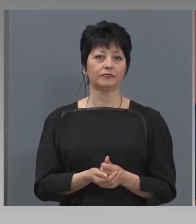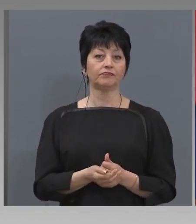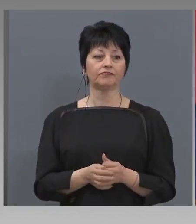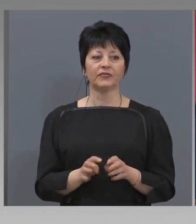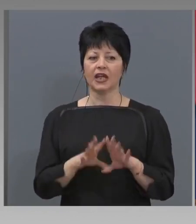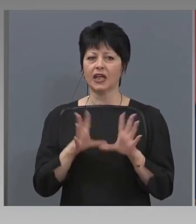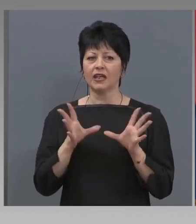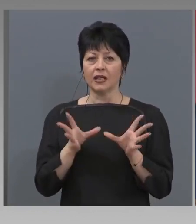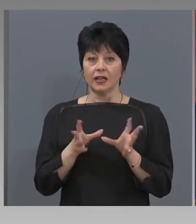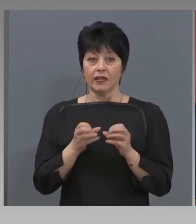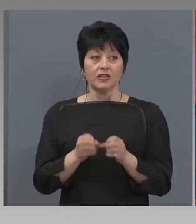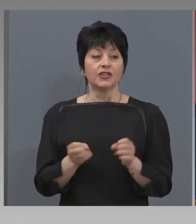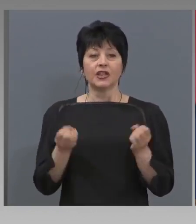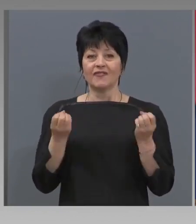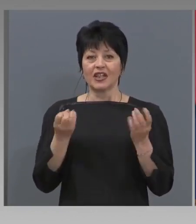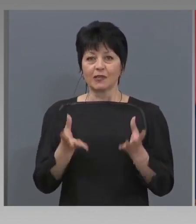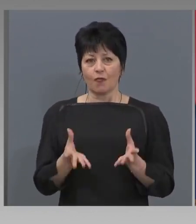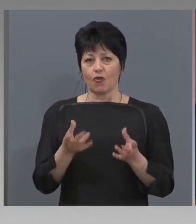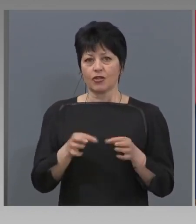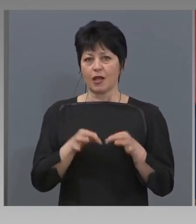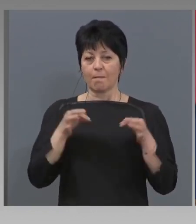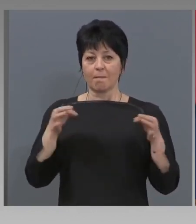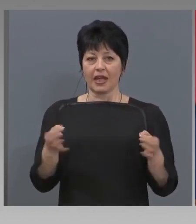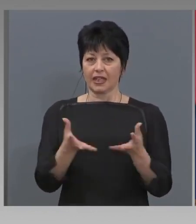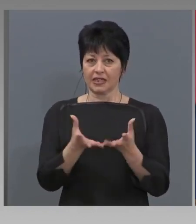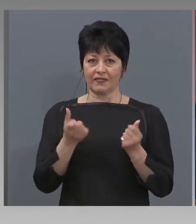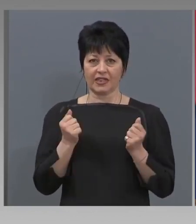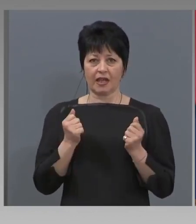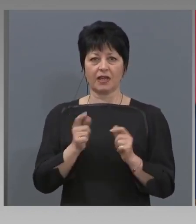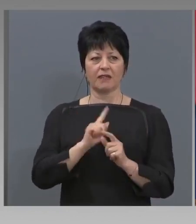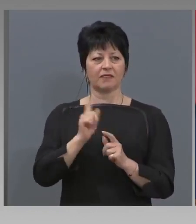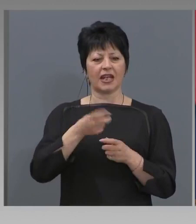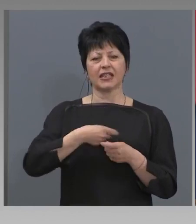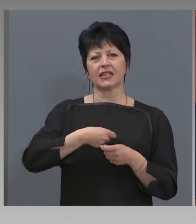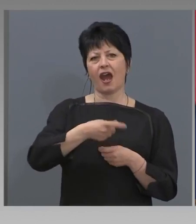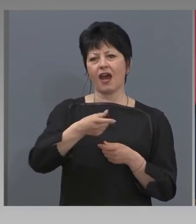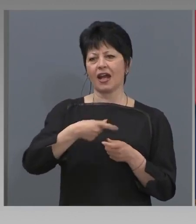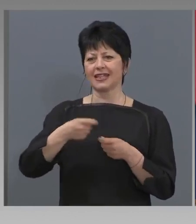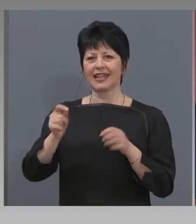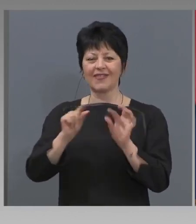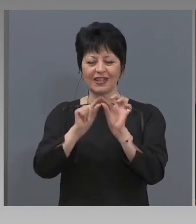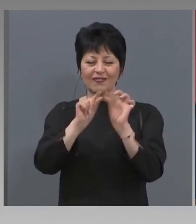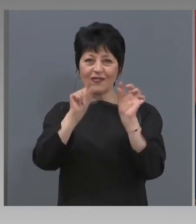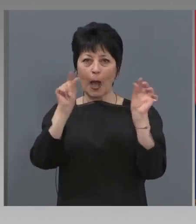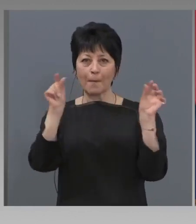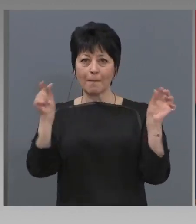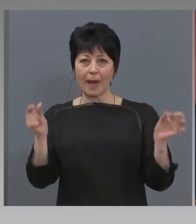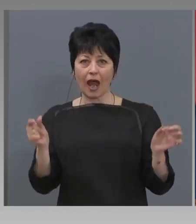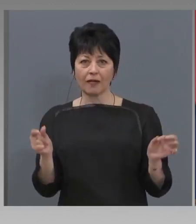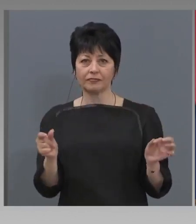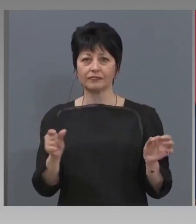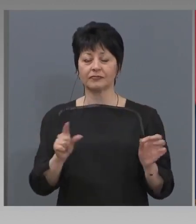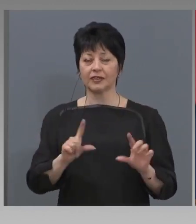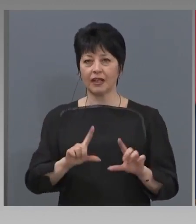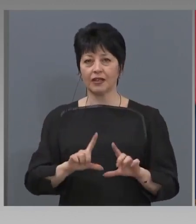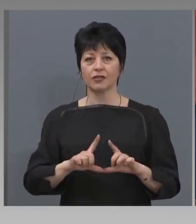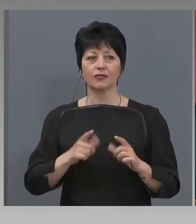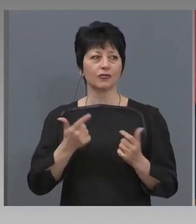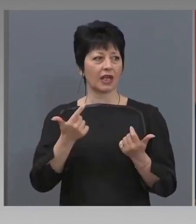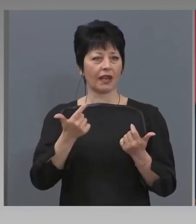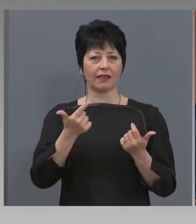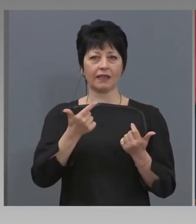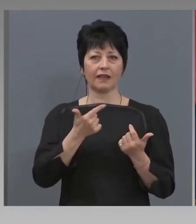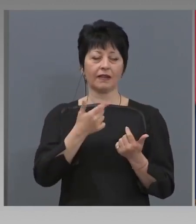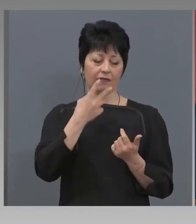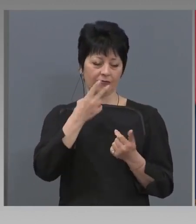всички възможни мерки сме зели, да не се раздават върби. Сутринта на Младен Маринов ми е докладвал, че